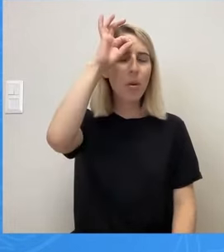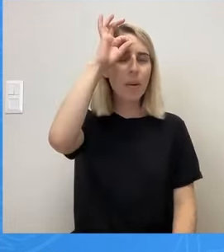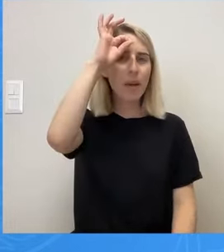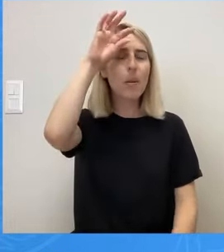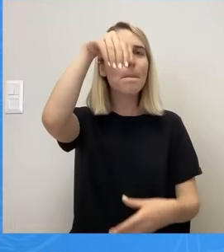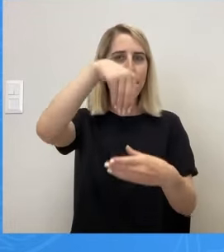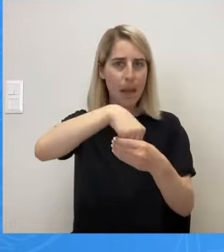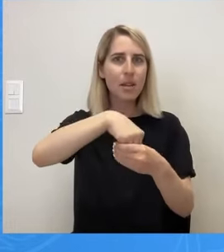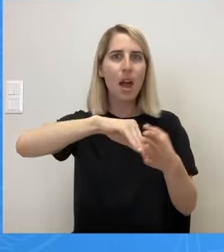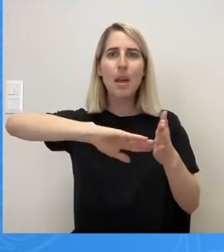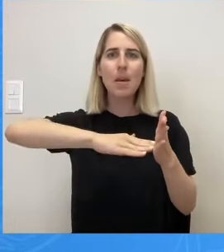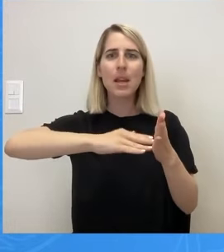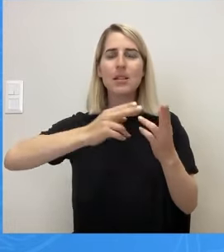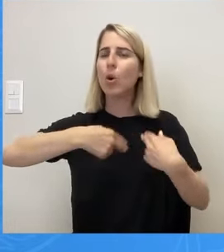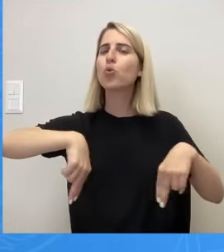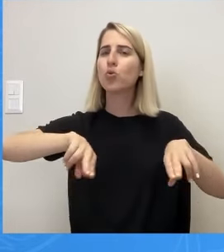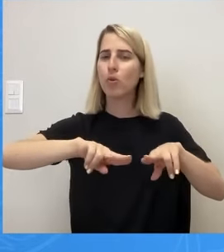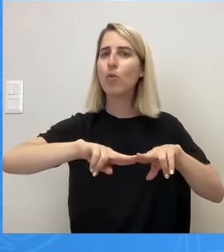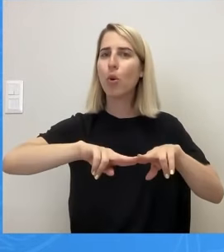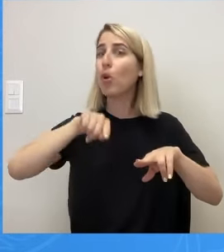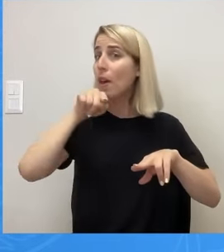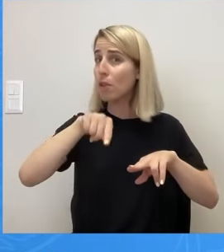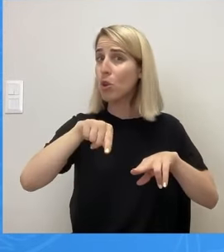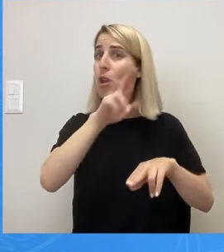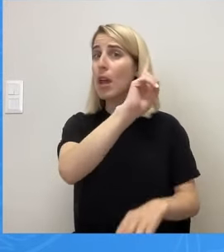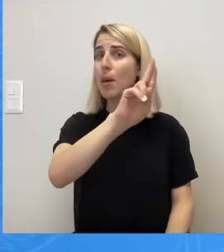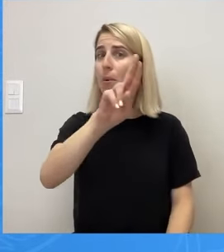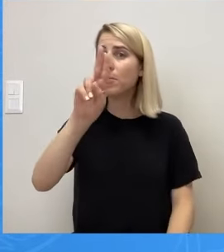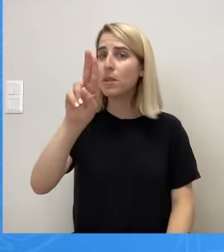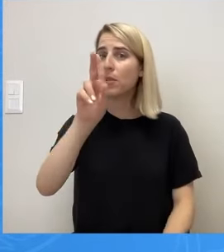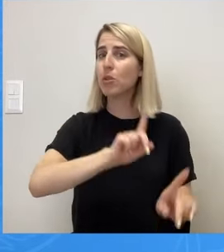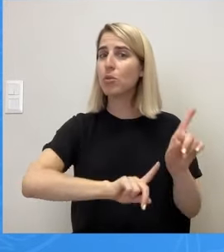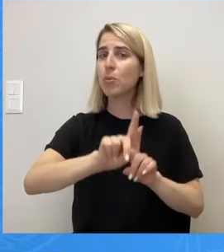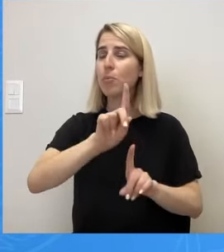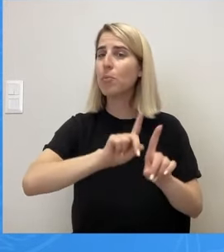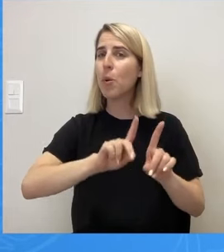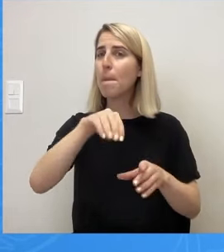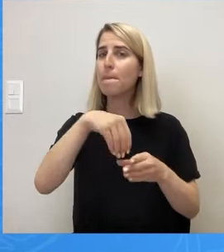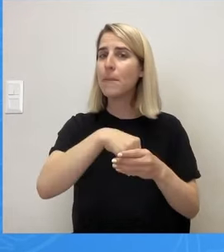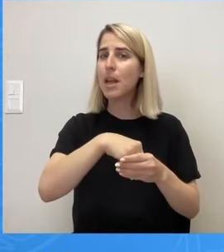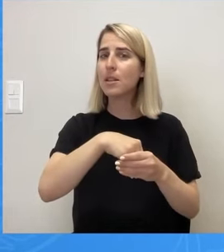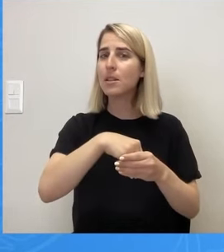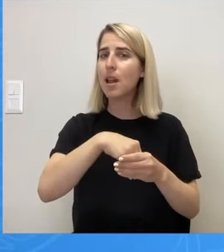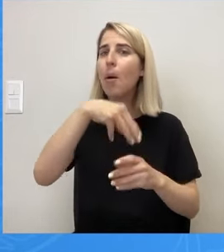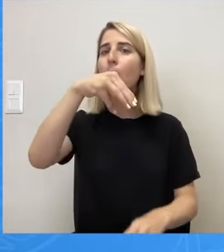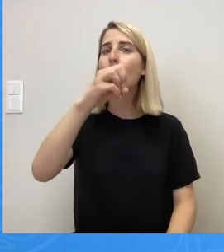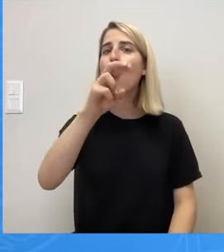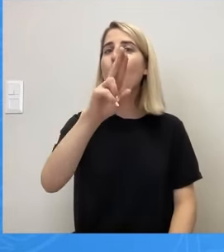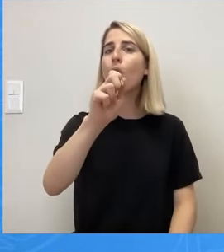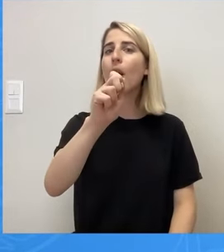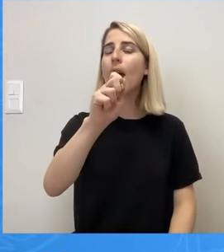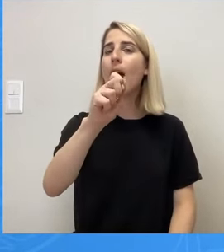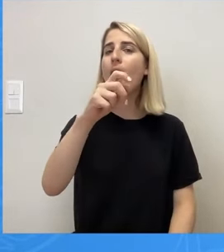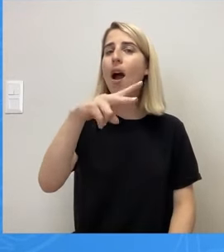μέλος της Περισσιακούς Συμβουλίου. Και ήταν υποψήφιος με τη συμμαχία υπό τον κύριο Μόραλη του Πασόκ και της Νέας